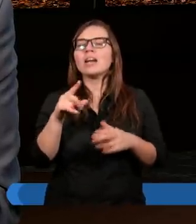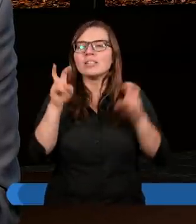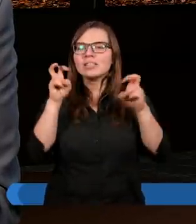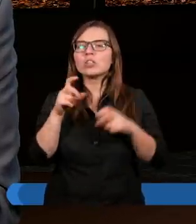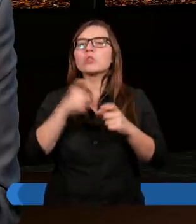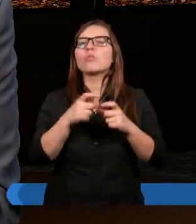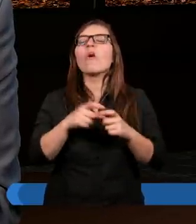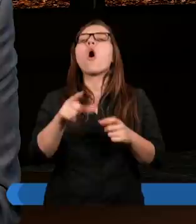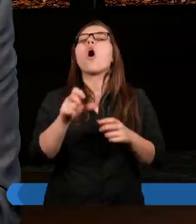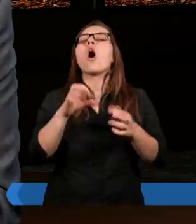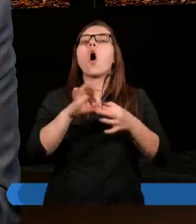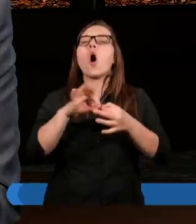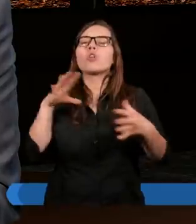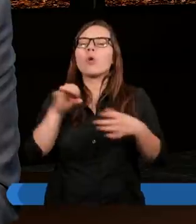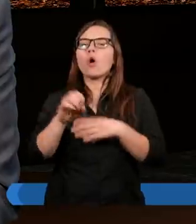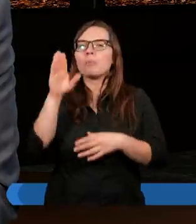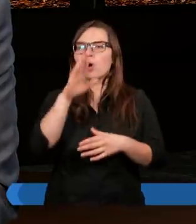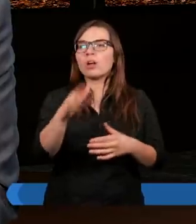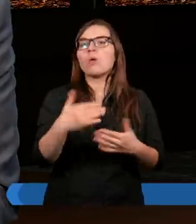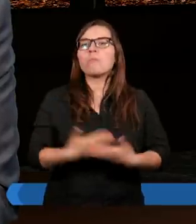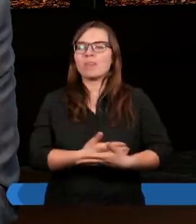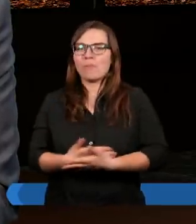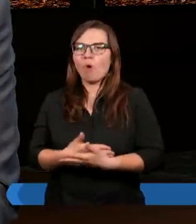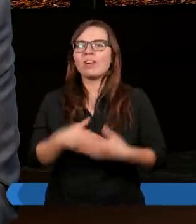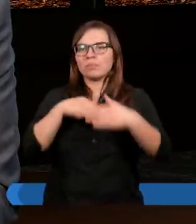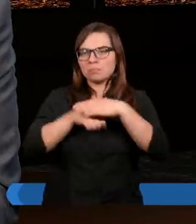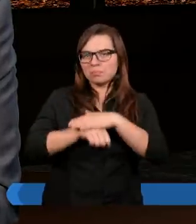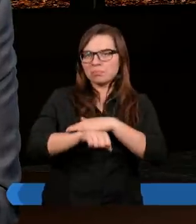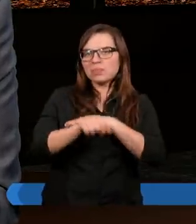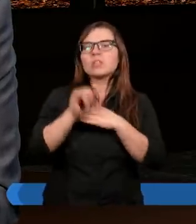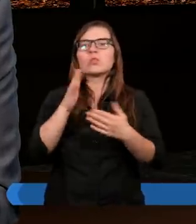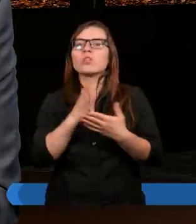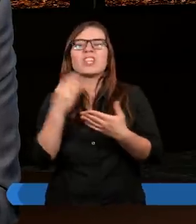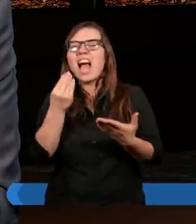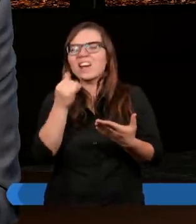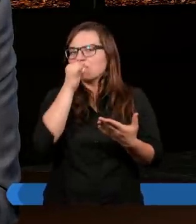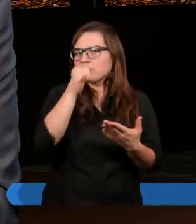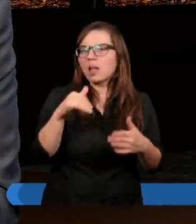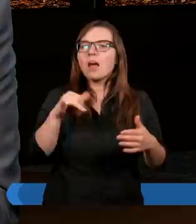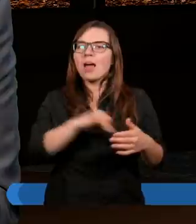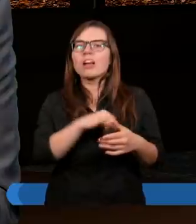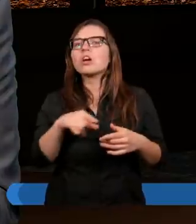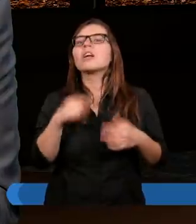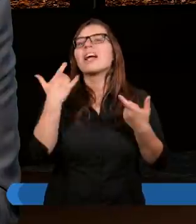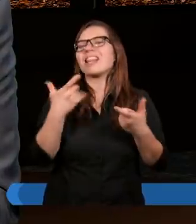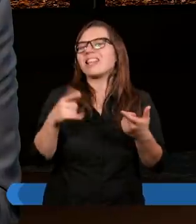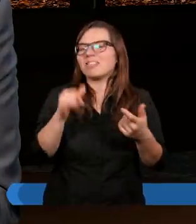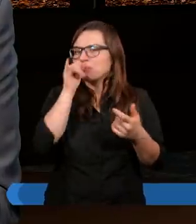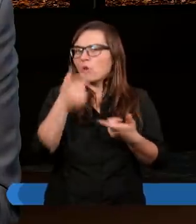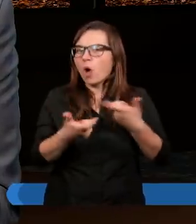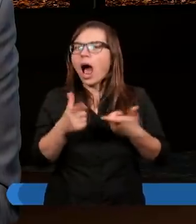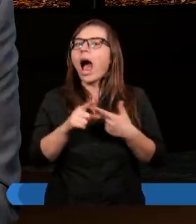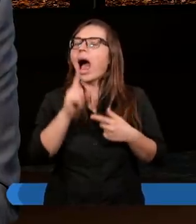odłączenie od Boga. To, że niemowlęta się rodzą i jeszcze nie zdążyły nagrzeszyć, nic nie zdążyły zrobić,